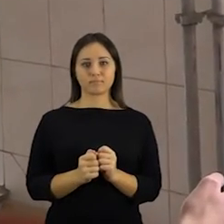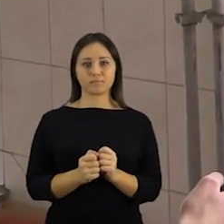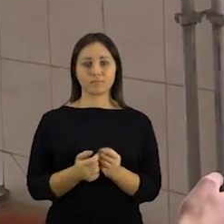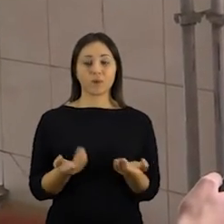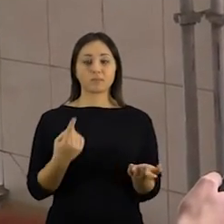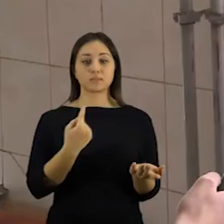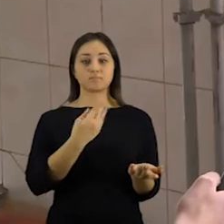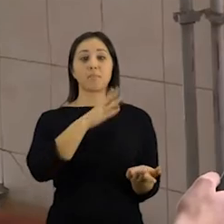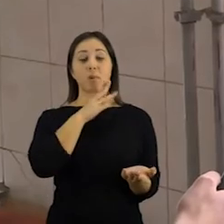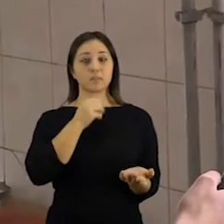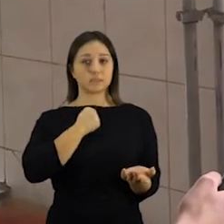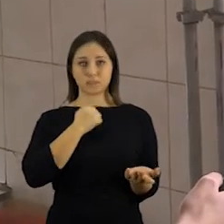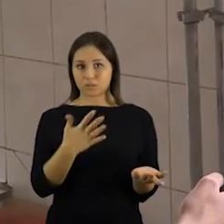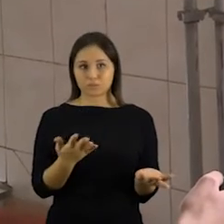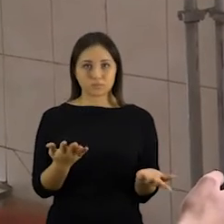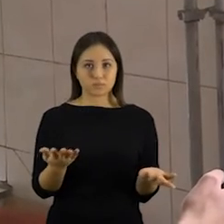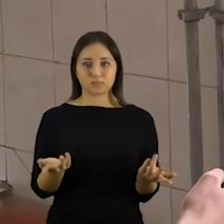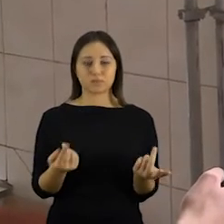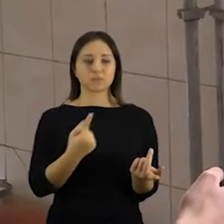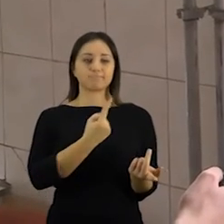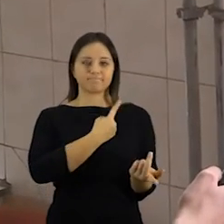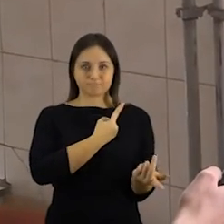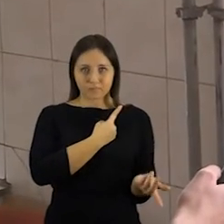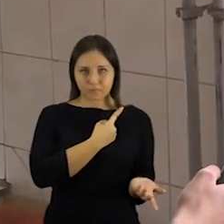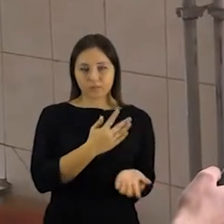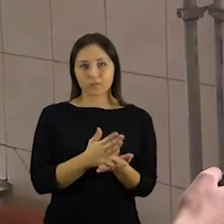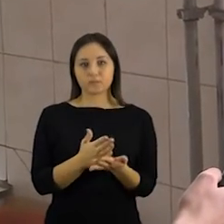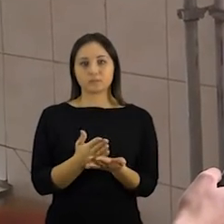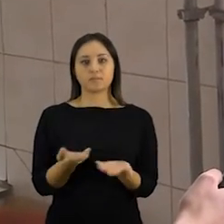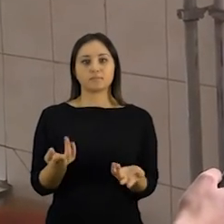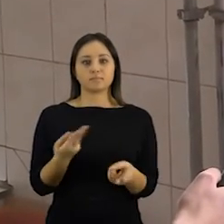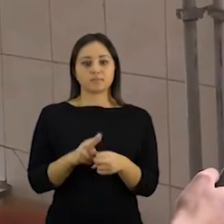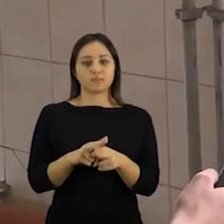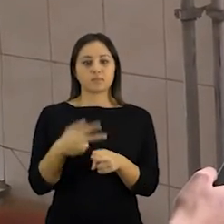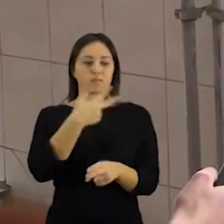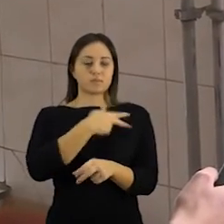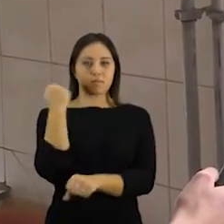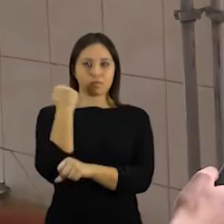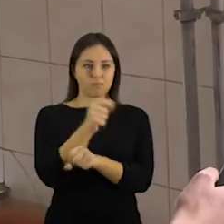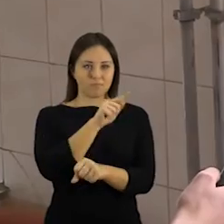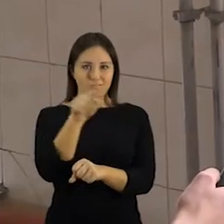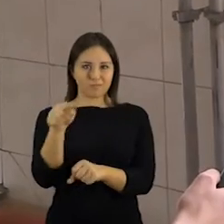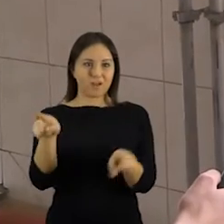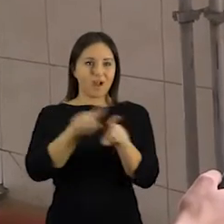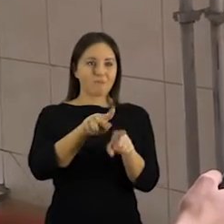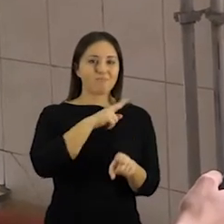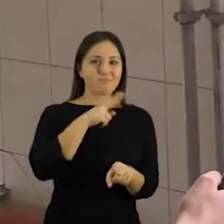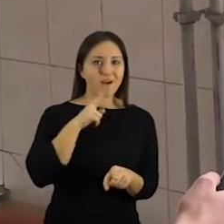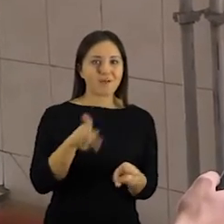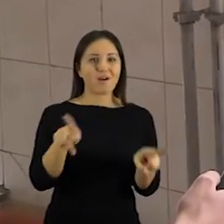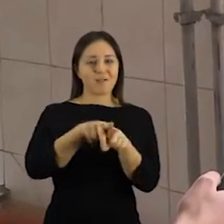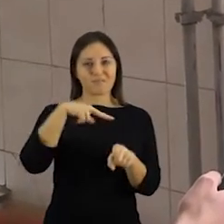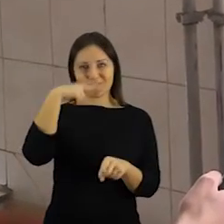Taip pat, nu aš tai mamas neturiu. Esu vienas. Ir mama,